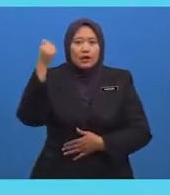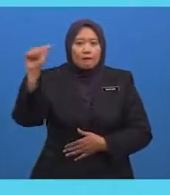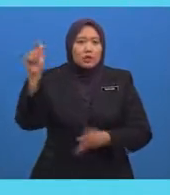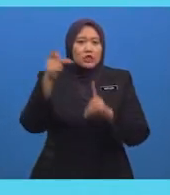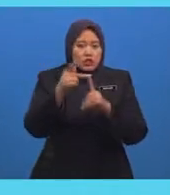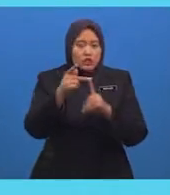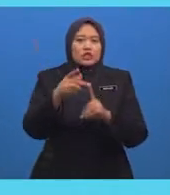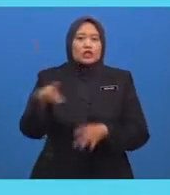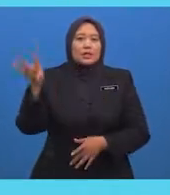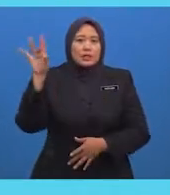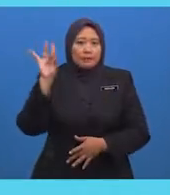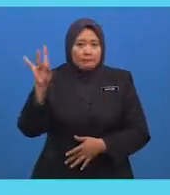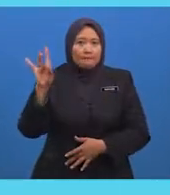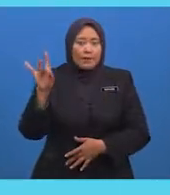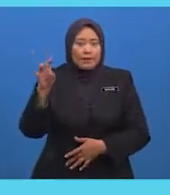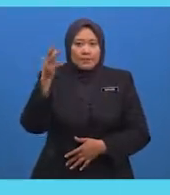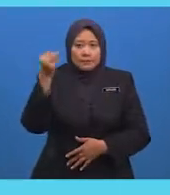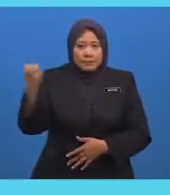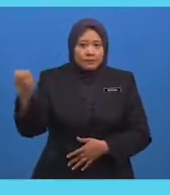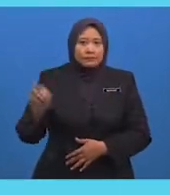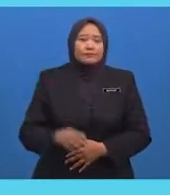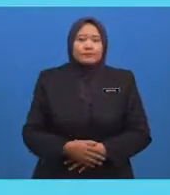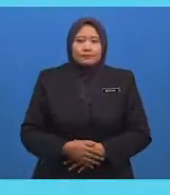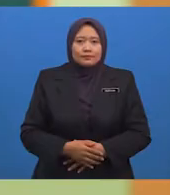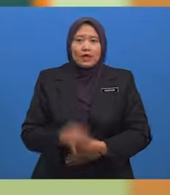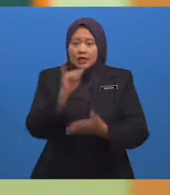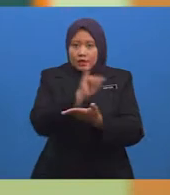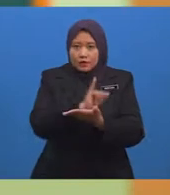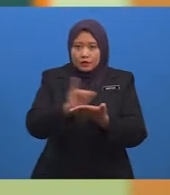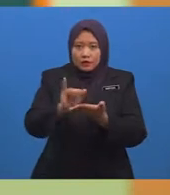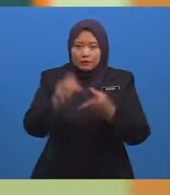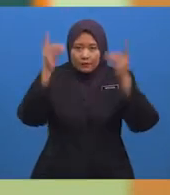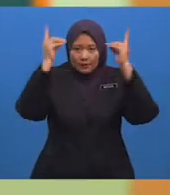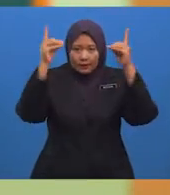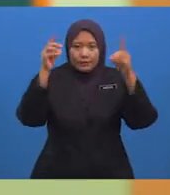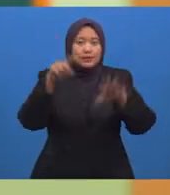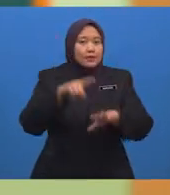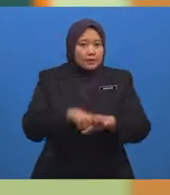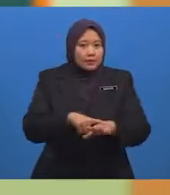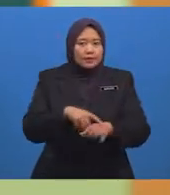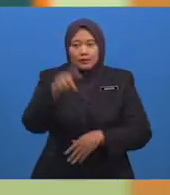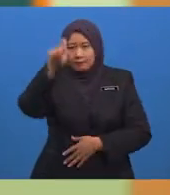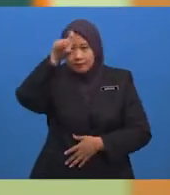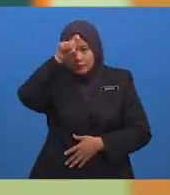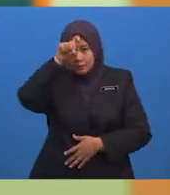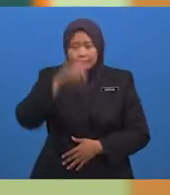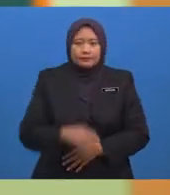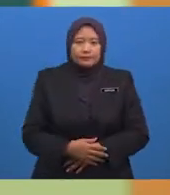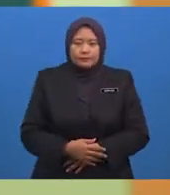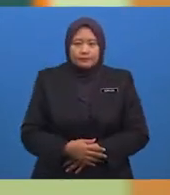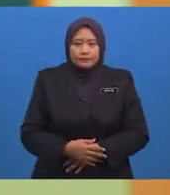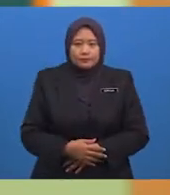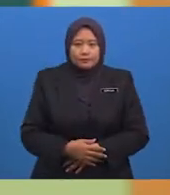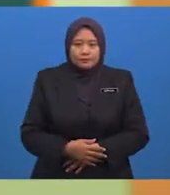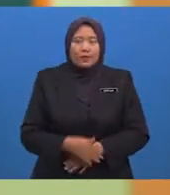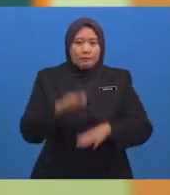Institusi pendidikan di Mesir Para pelajar sekalian Pada abad ke-8